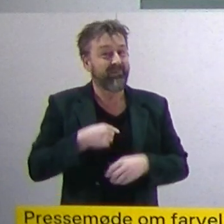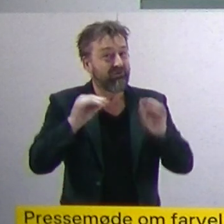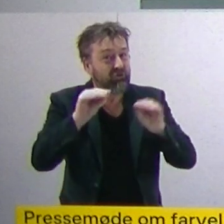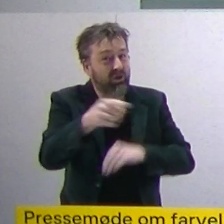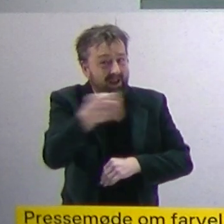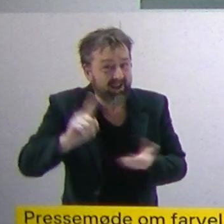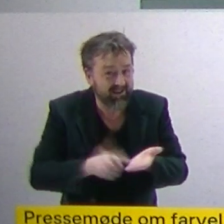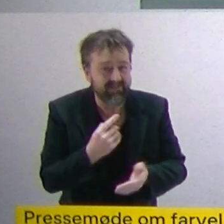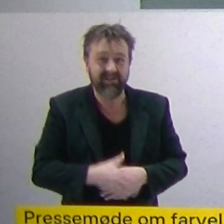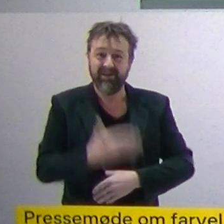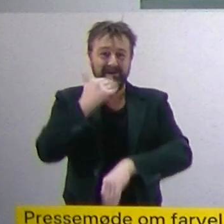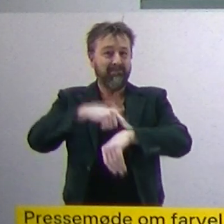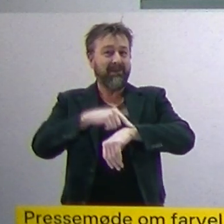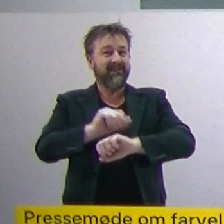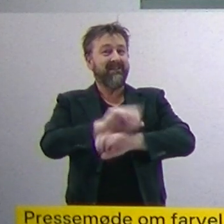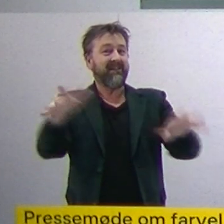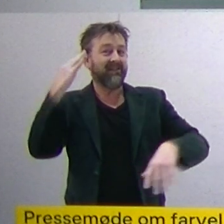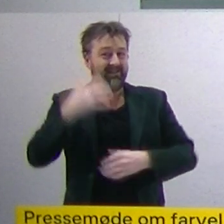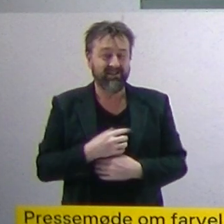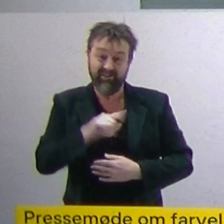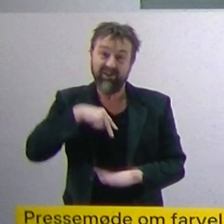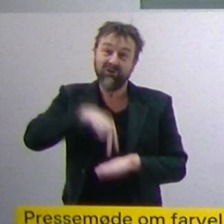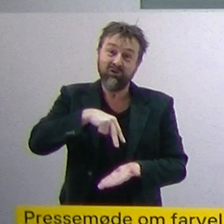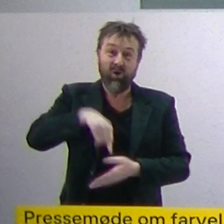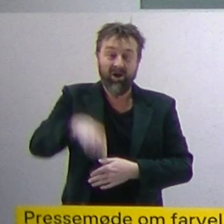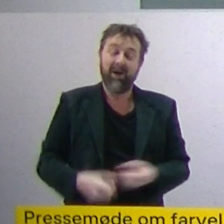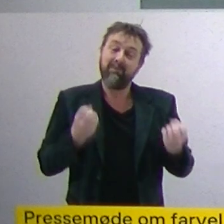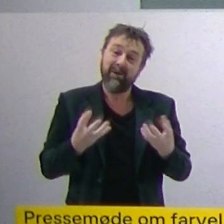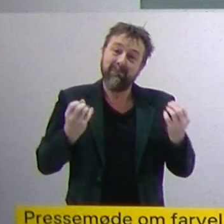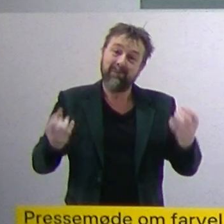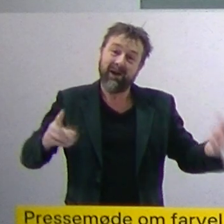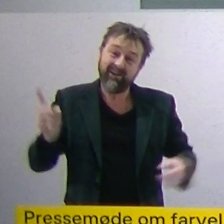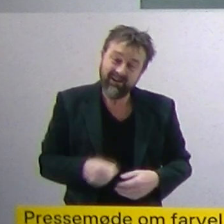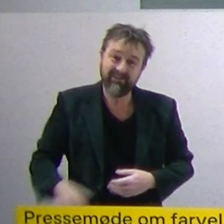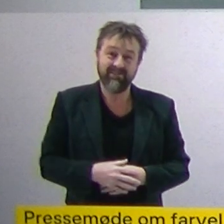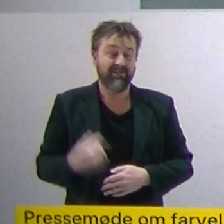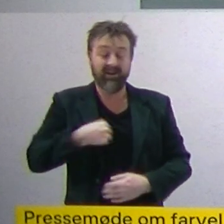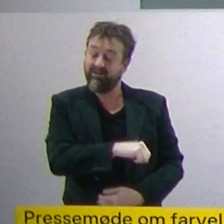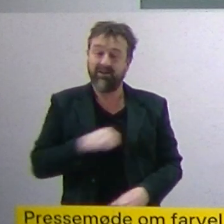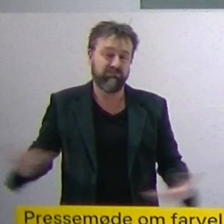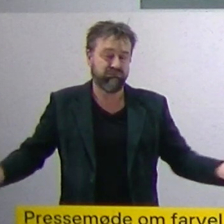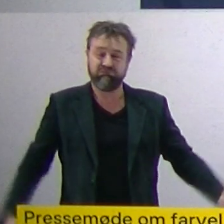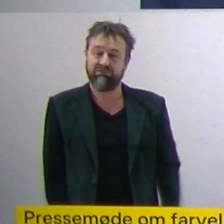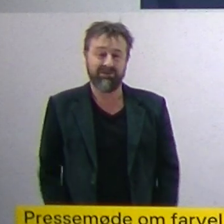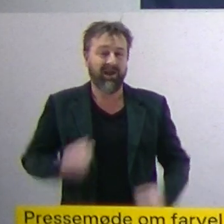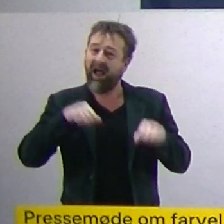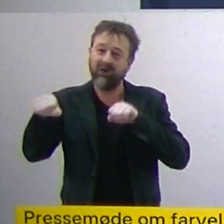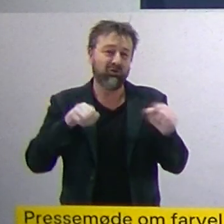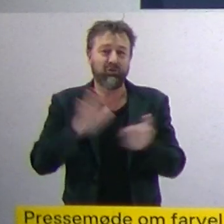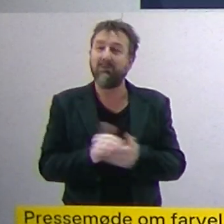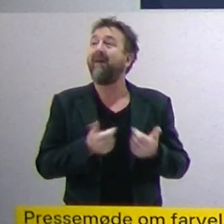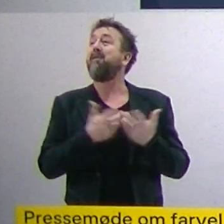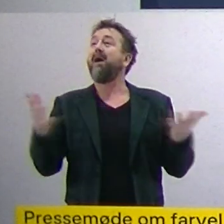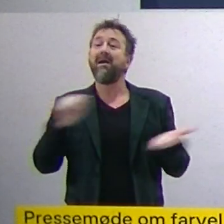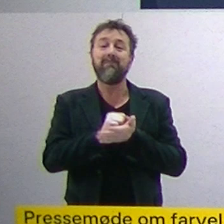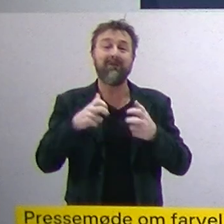jer i bedste sindsid. Vi har stået her rigtig, rigtig mange gange, og jeg har selv fuldstændig mistet tallet på, hvor mange preskonferencer, jeg